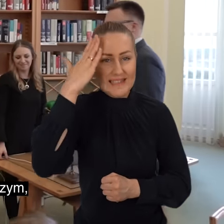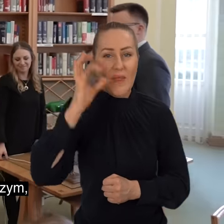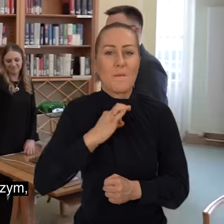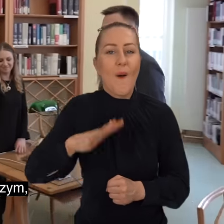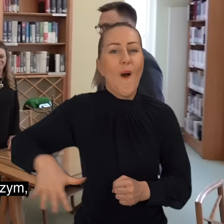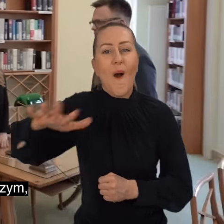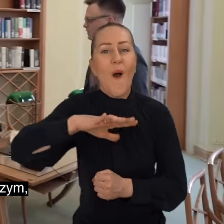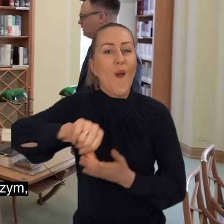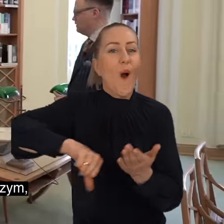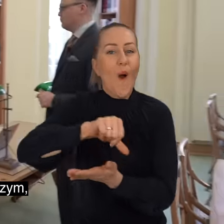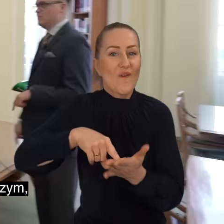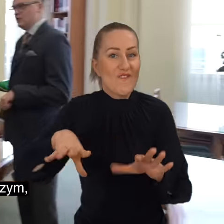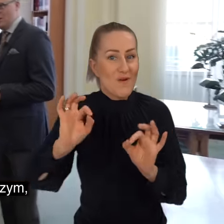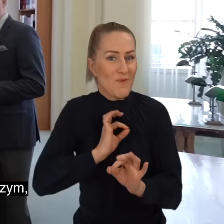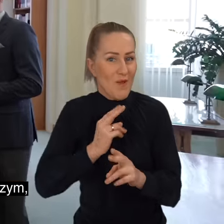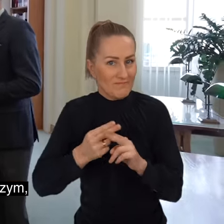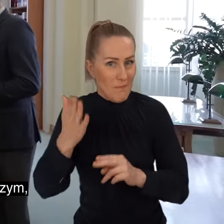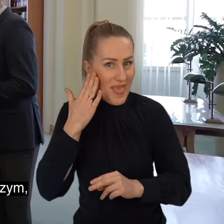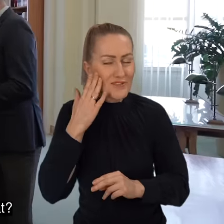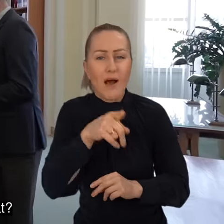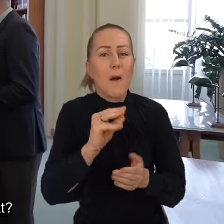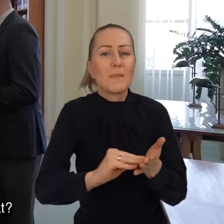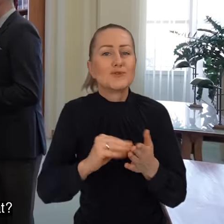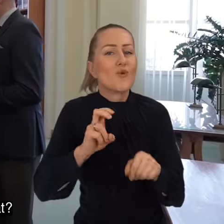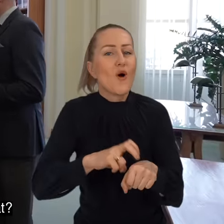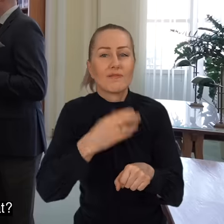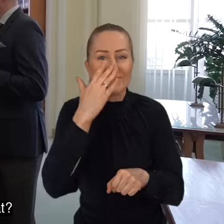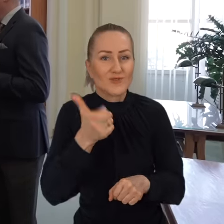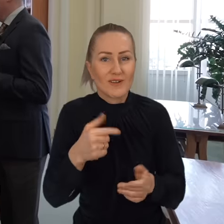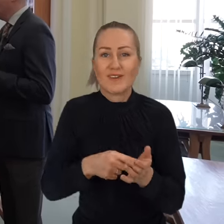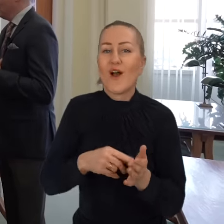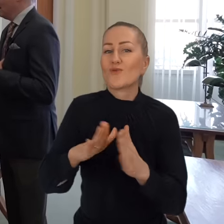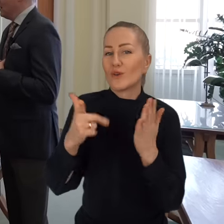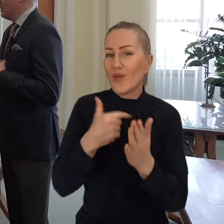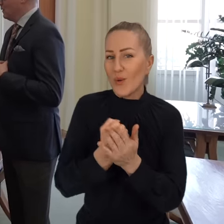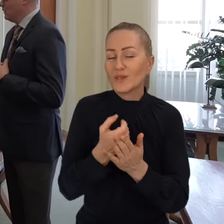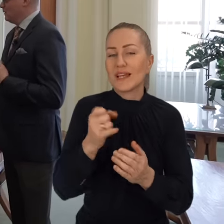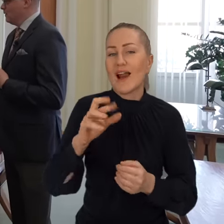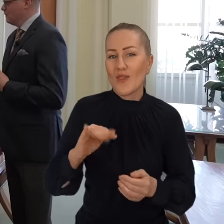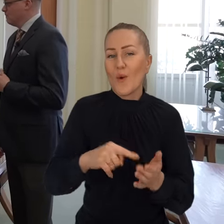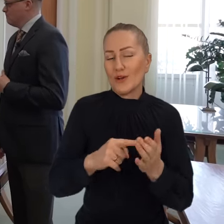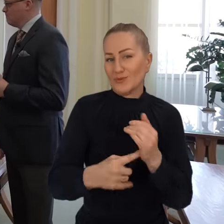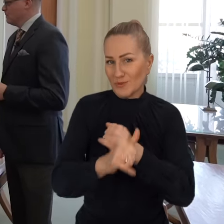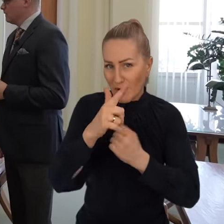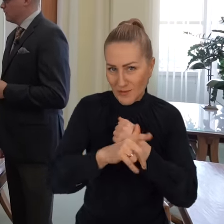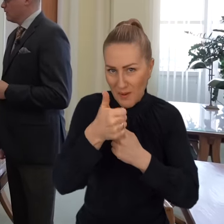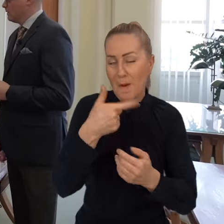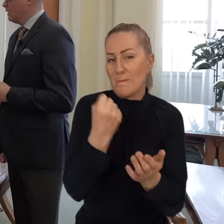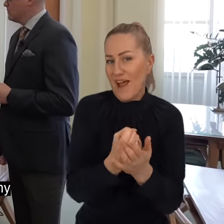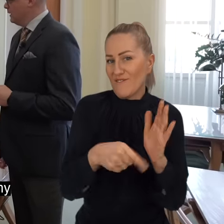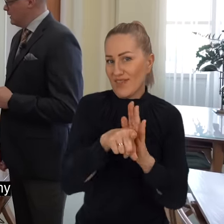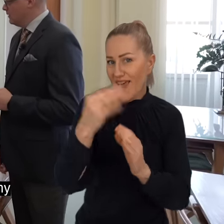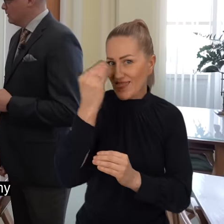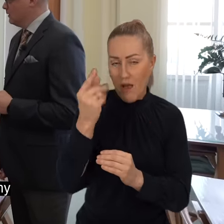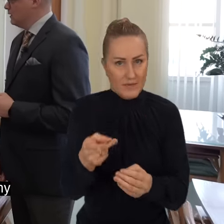tylko w moim okręgu wyborczym, w którym mieszkam. A z czego piszesz doktorat? Z konstytucji z artykułu 70, planu do nauki.